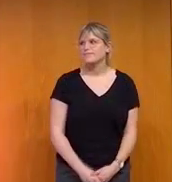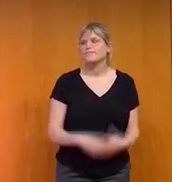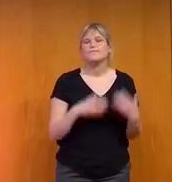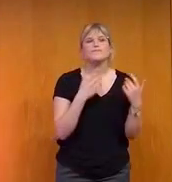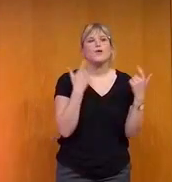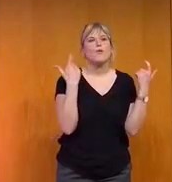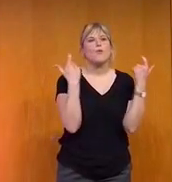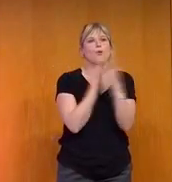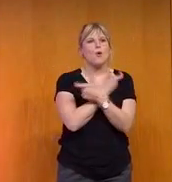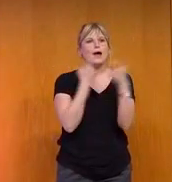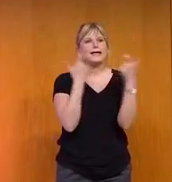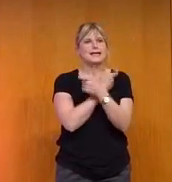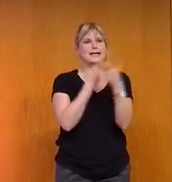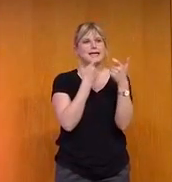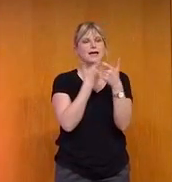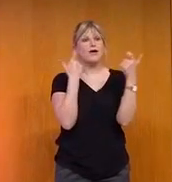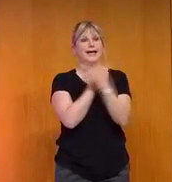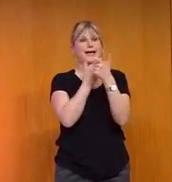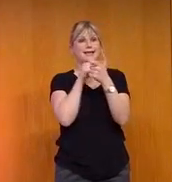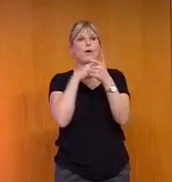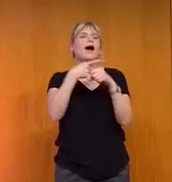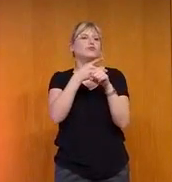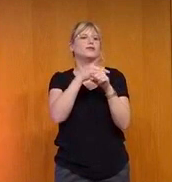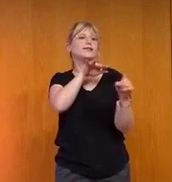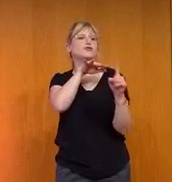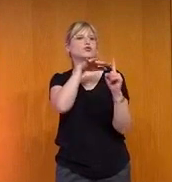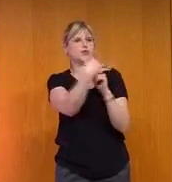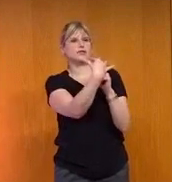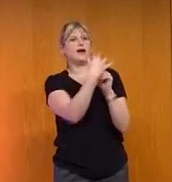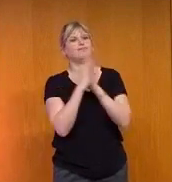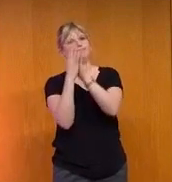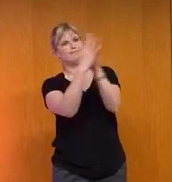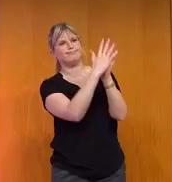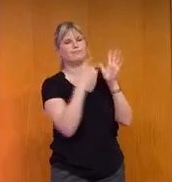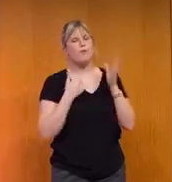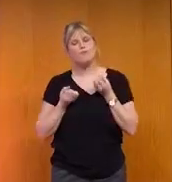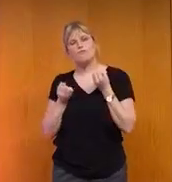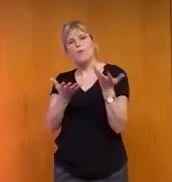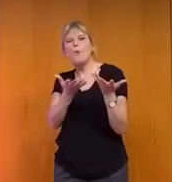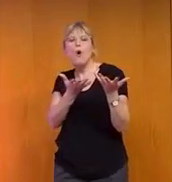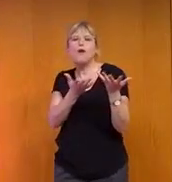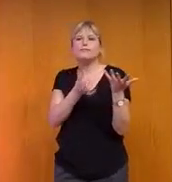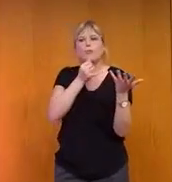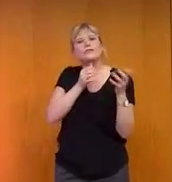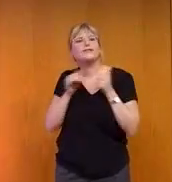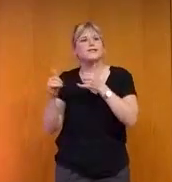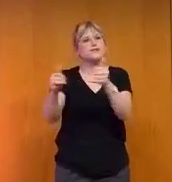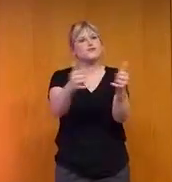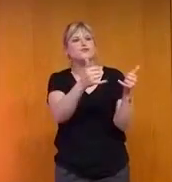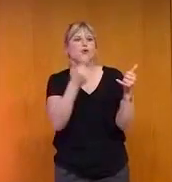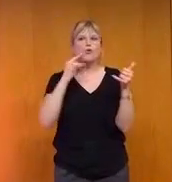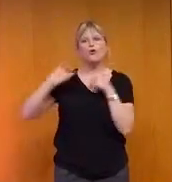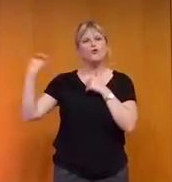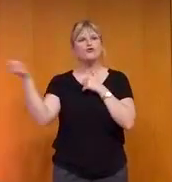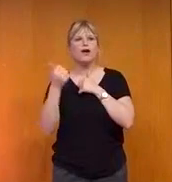rire, c'est avant tout un outil social. Donc je vais vous proposer un petit jeu maintenant pour faire plus ample